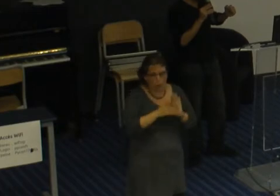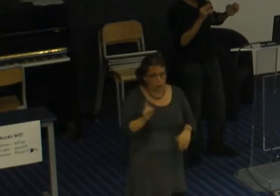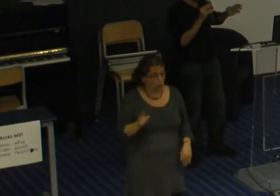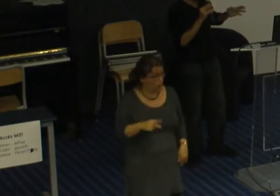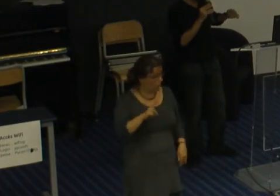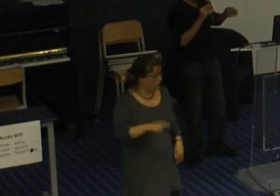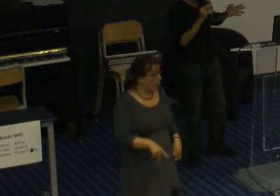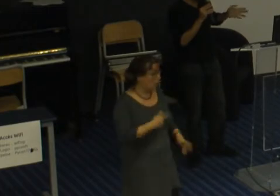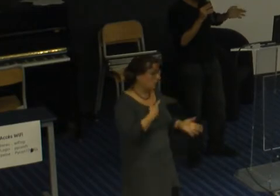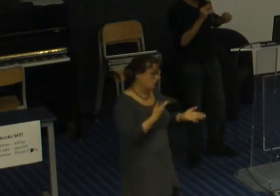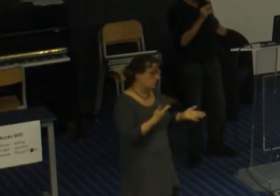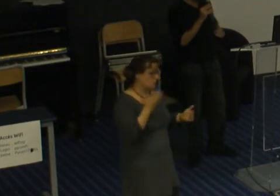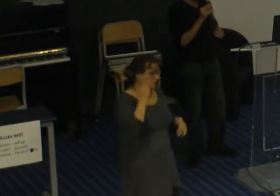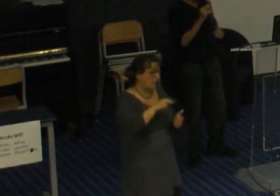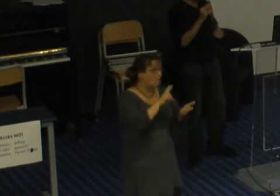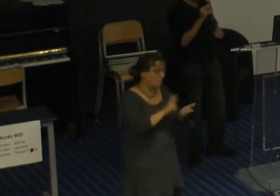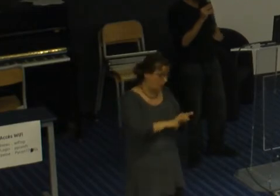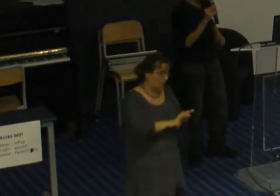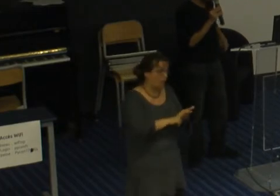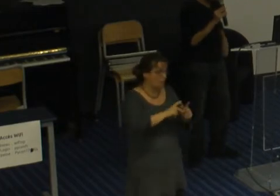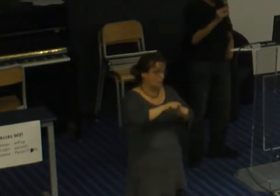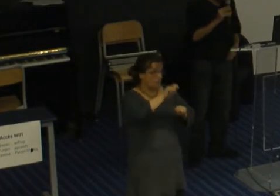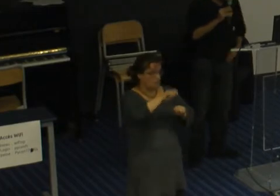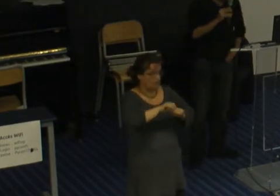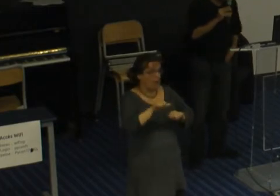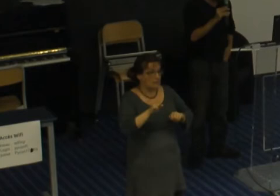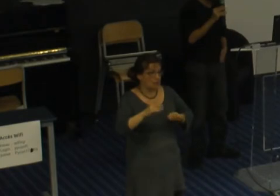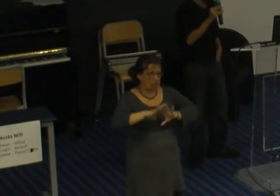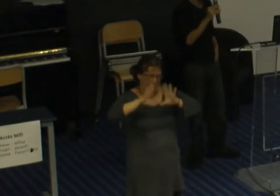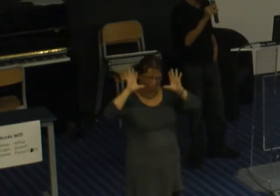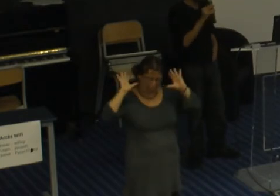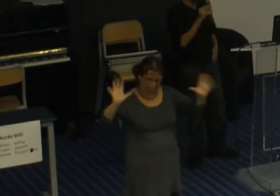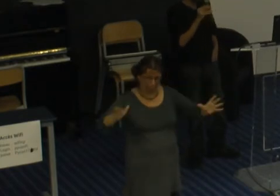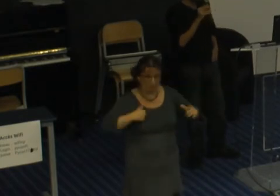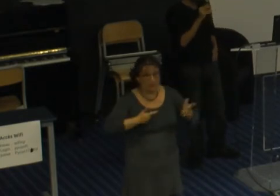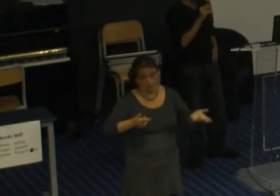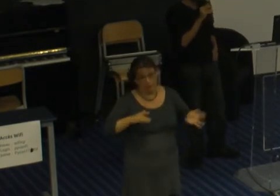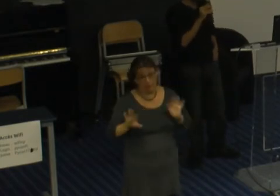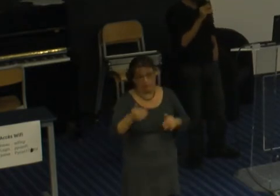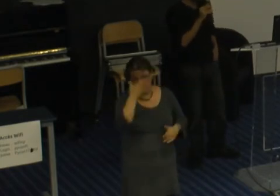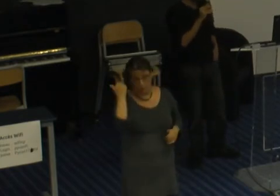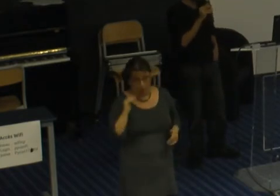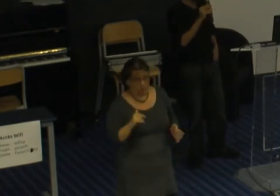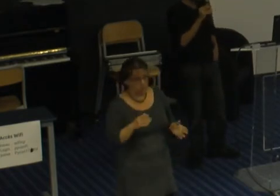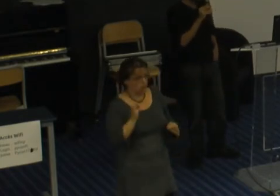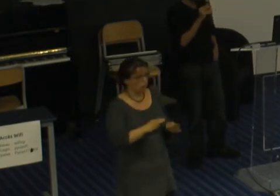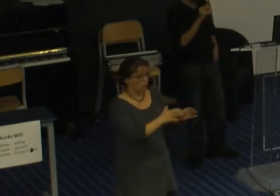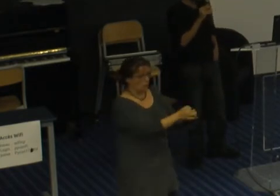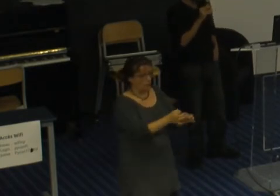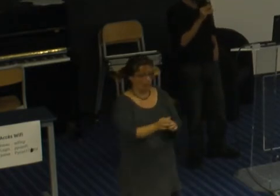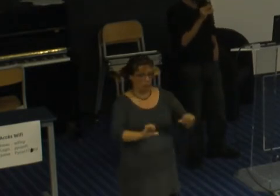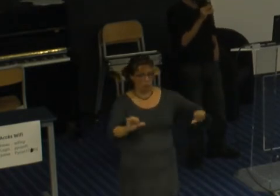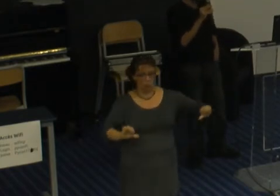que statistiquement on en mesure dans la société non c'est juste que mettre en concurrence les minorités c'est stupide